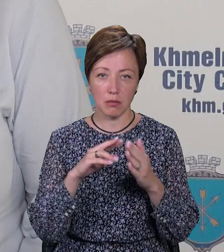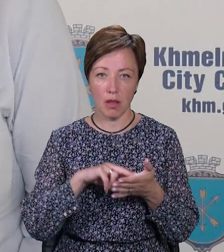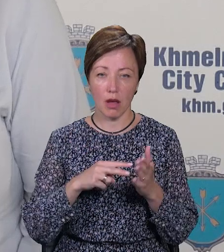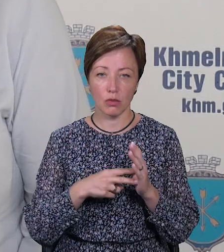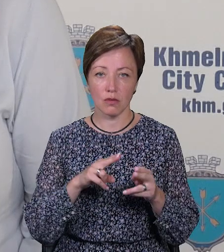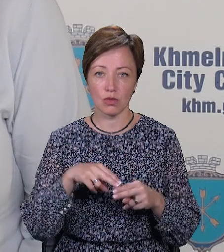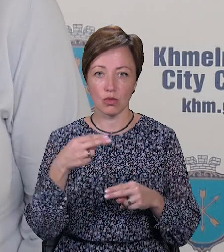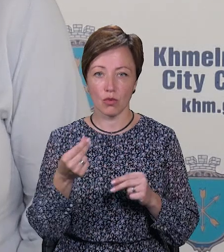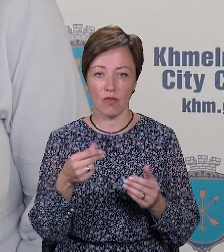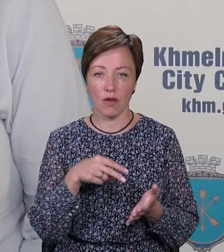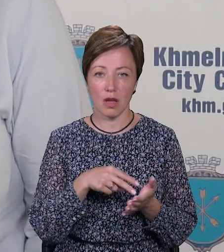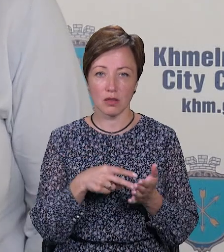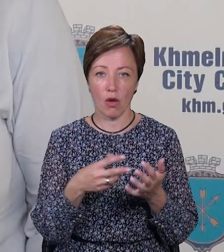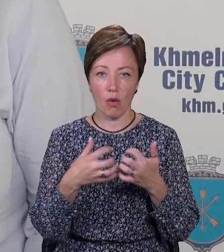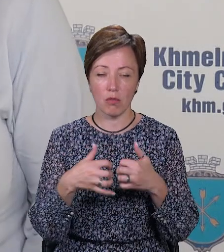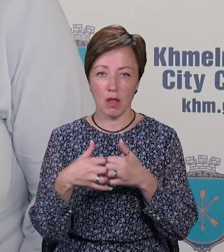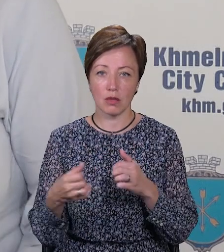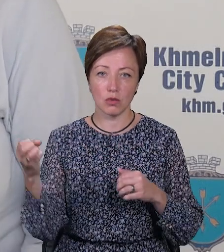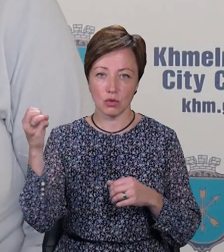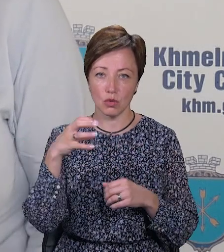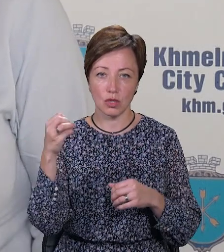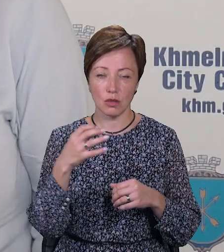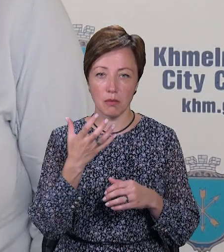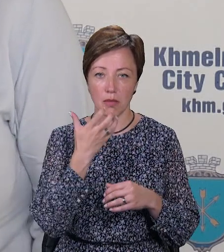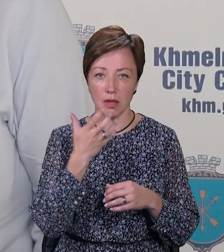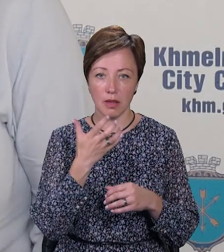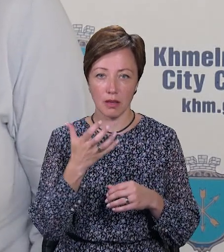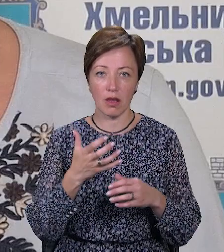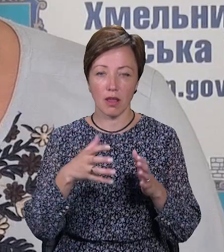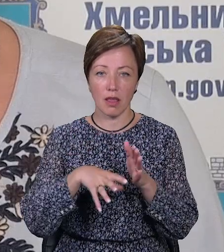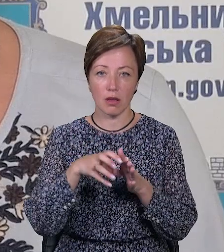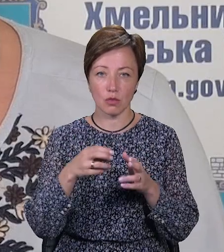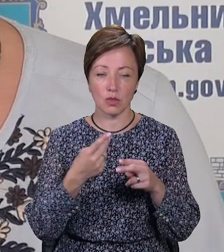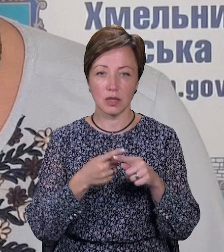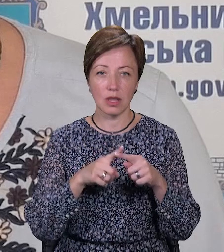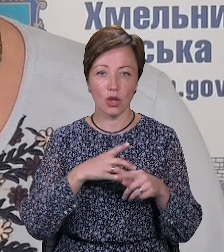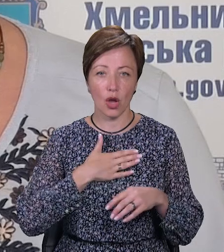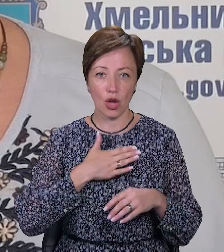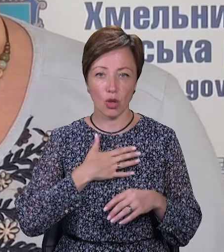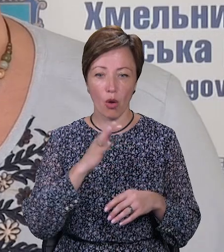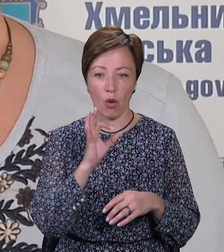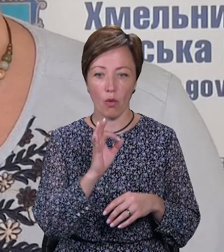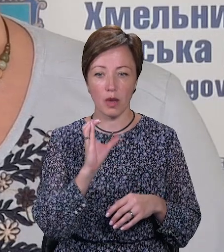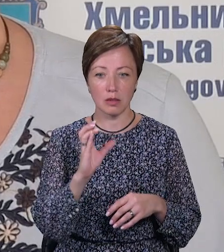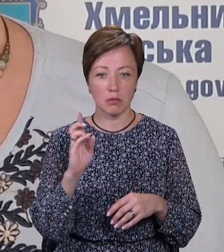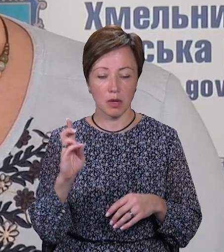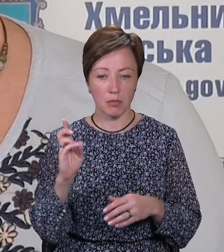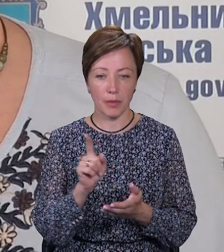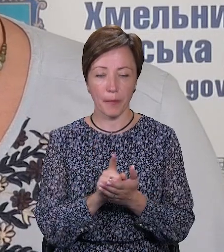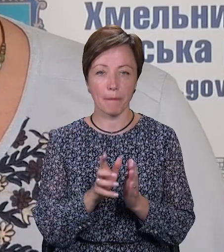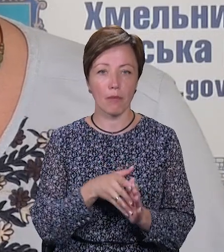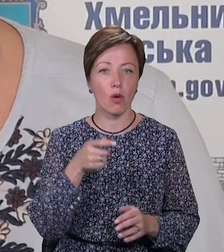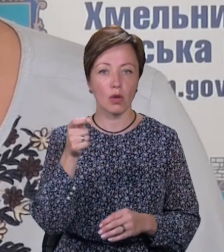вартості встановленого обладнання сонячних батарей і теплових насосів. Наші ОСББ мають подати